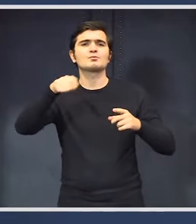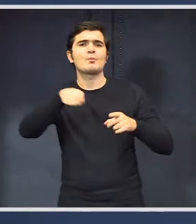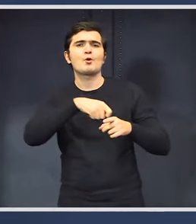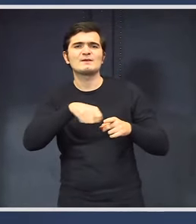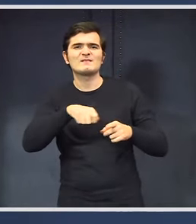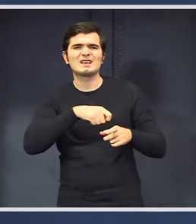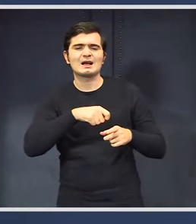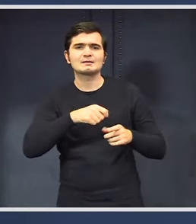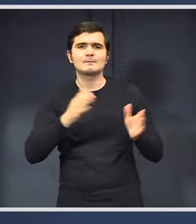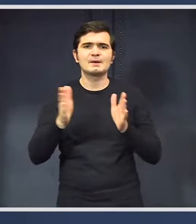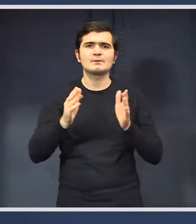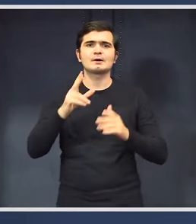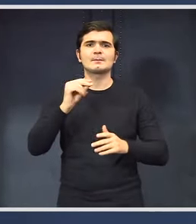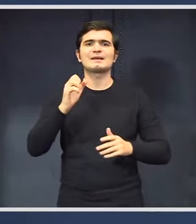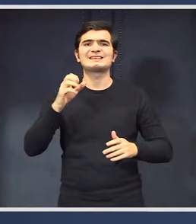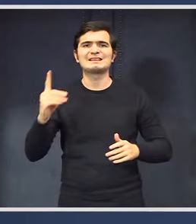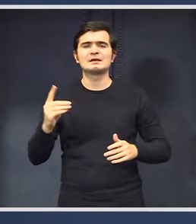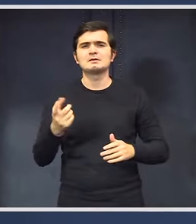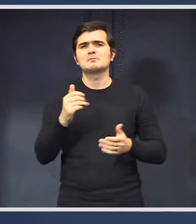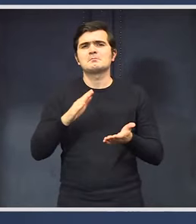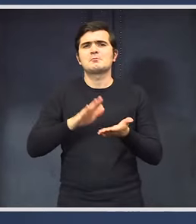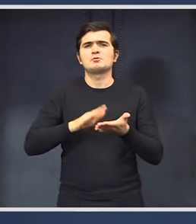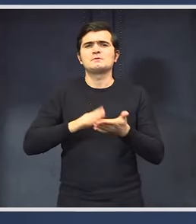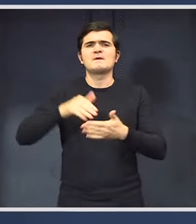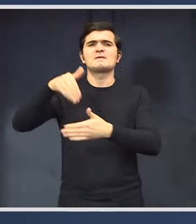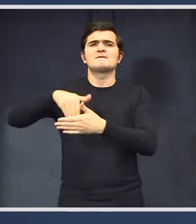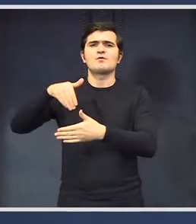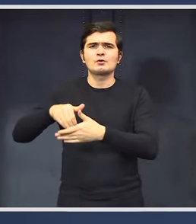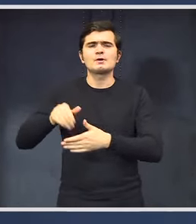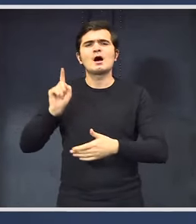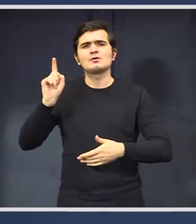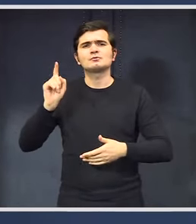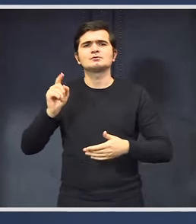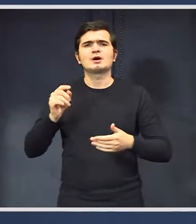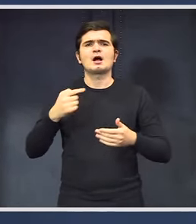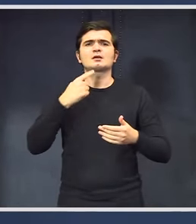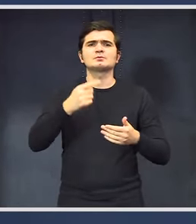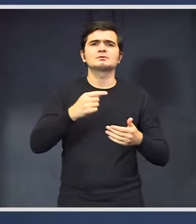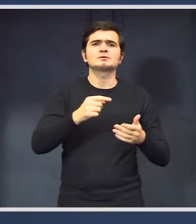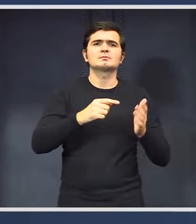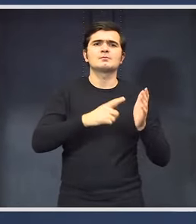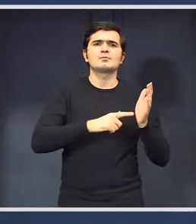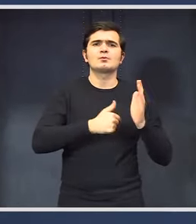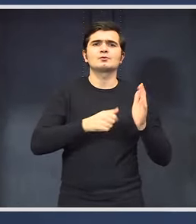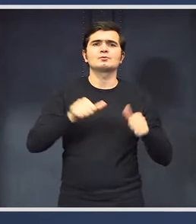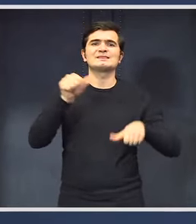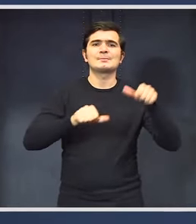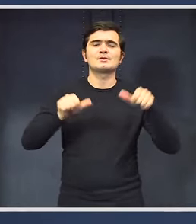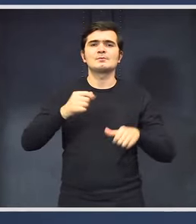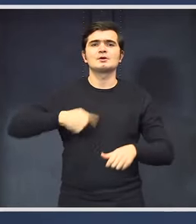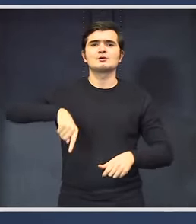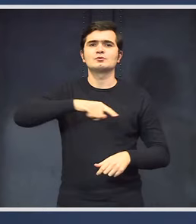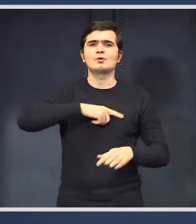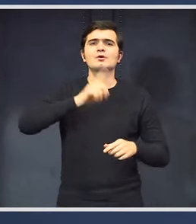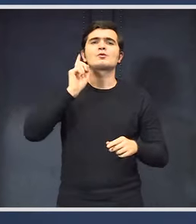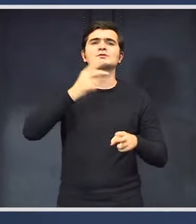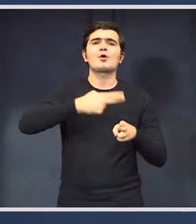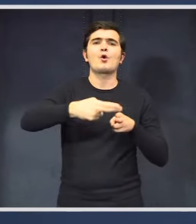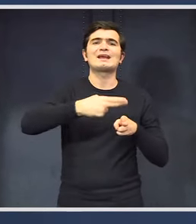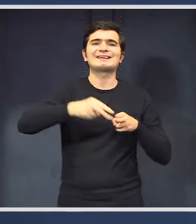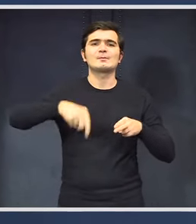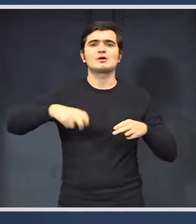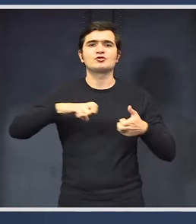în perioada PSD, din motivea electorală a fost modificat, a pus în septembrie. Rectificăm, corectăm această